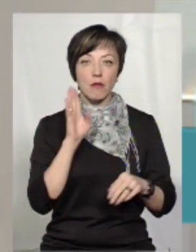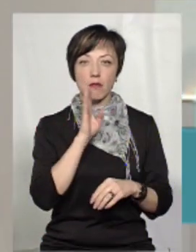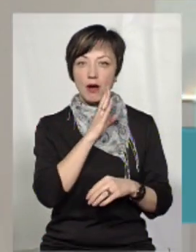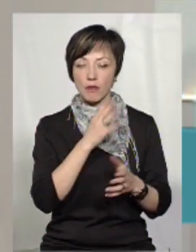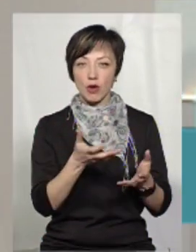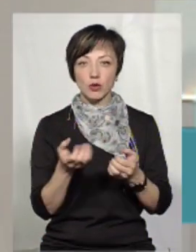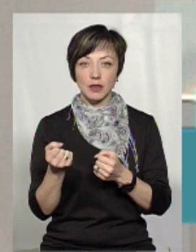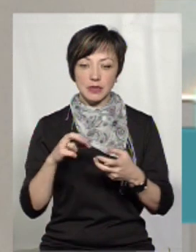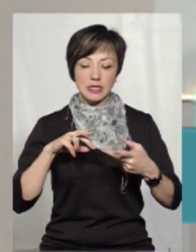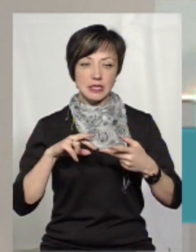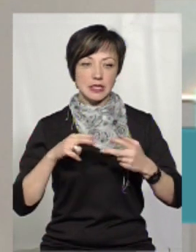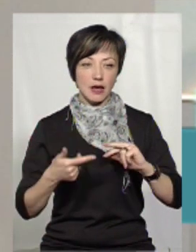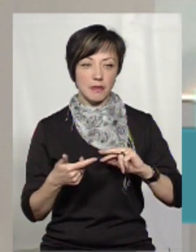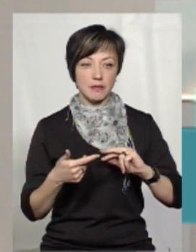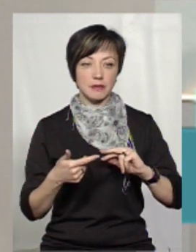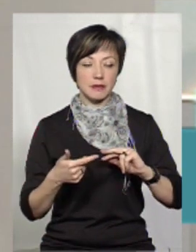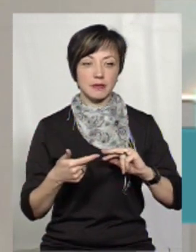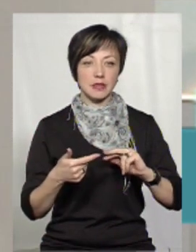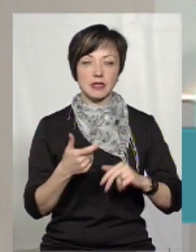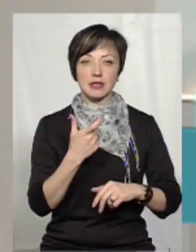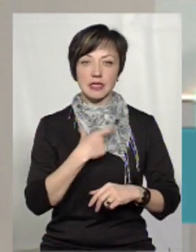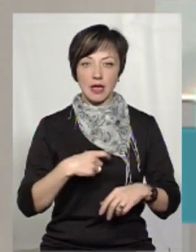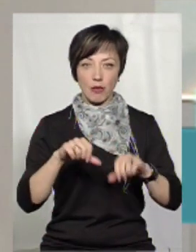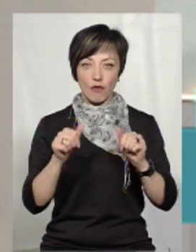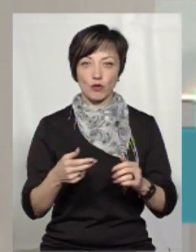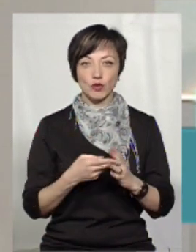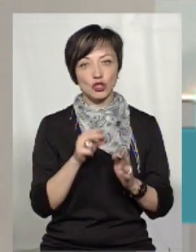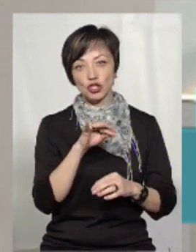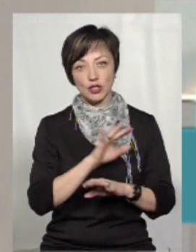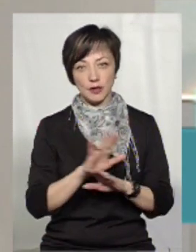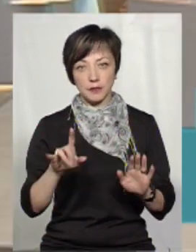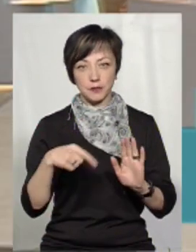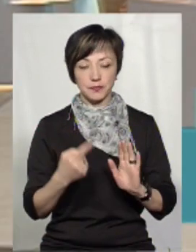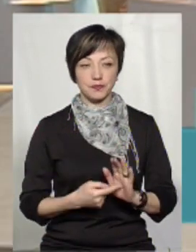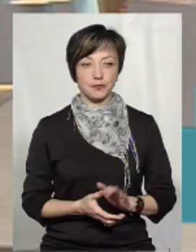отримати замість неї і оформити на себе ту субсидію, чи ні?